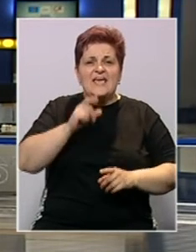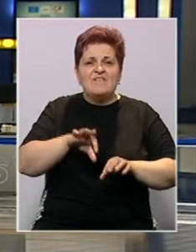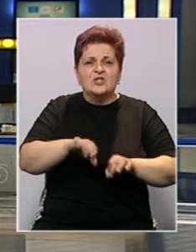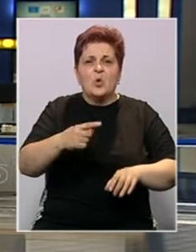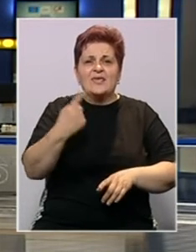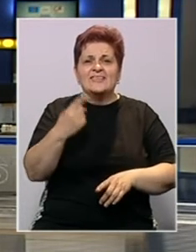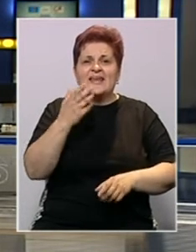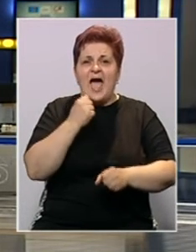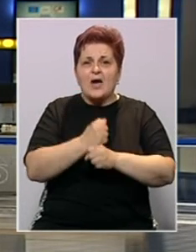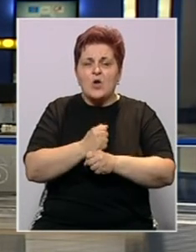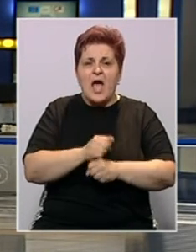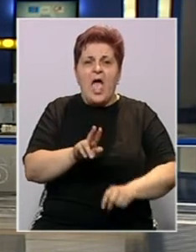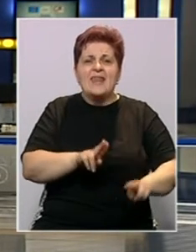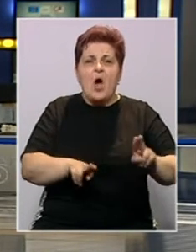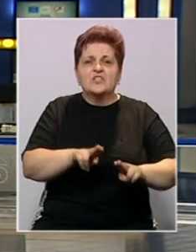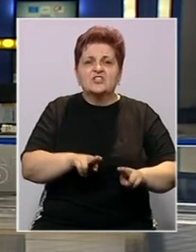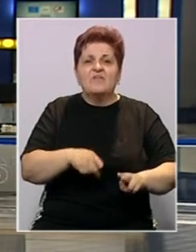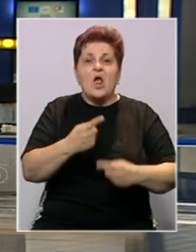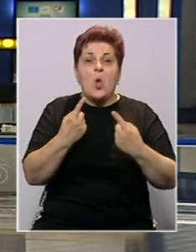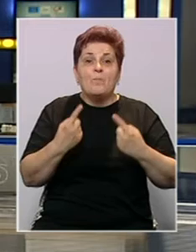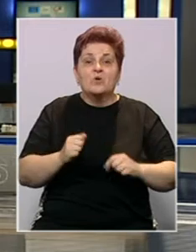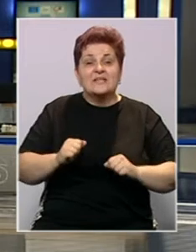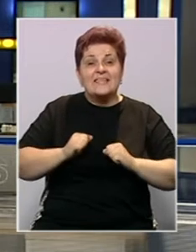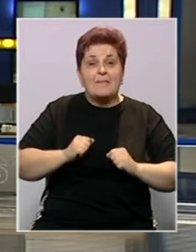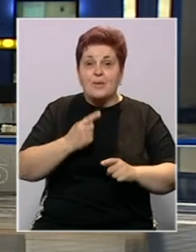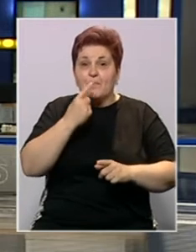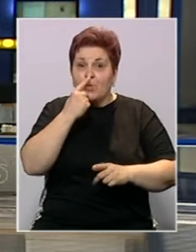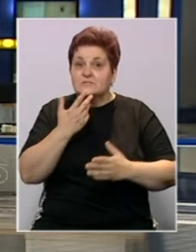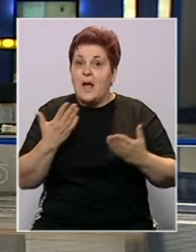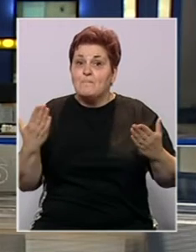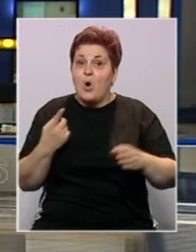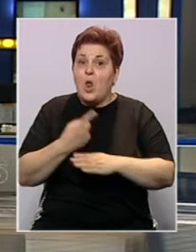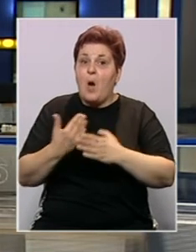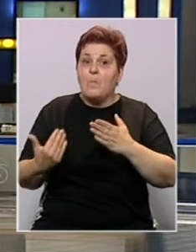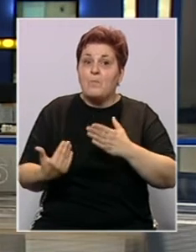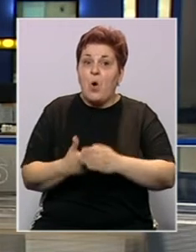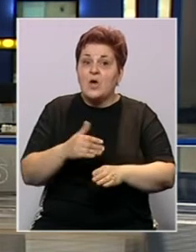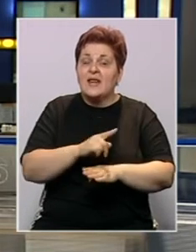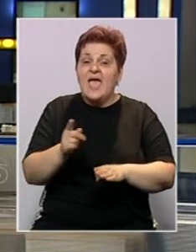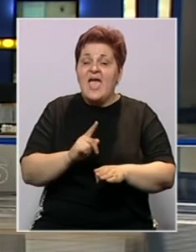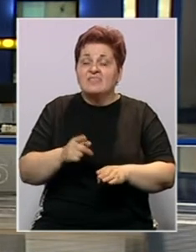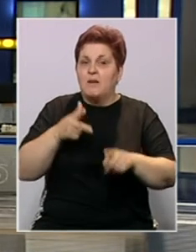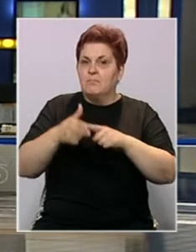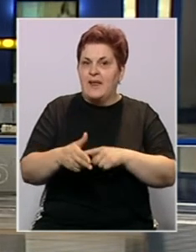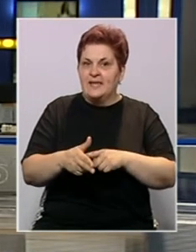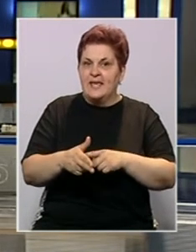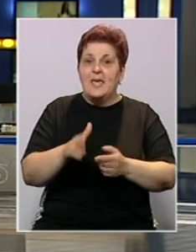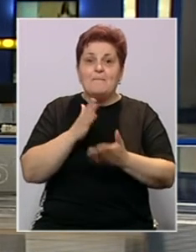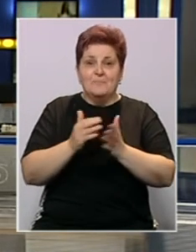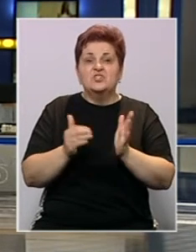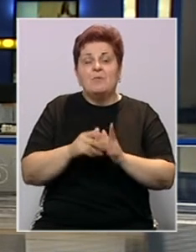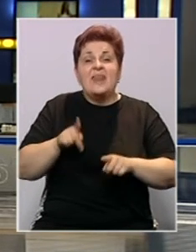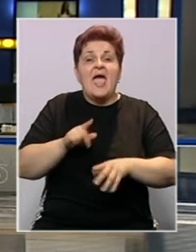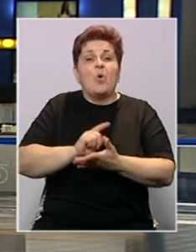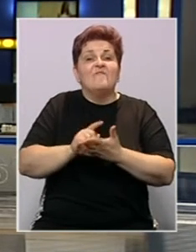1 nakon radova na održavanju, iako su postojali strahovi da bi Moskva mogla odlučiti da ponovo ne pokrene snabdjevanje. Biće